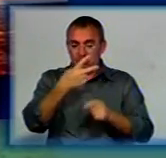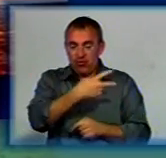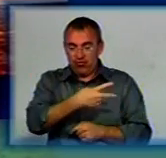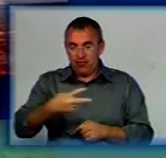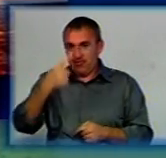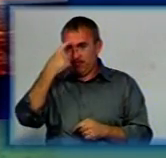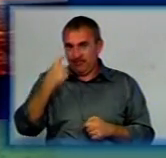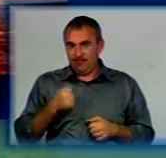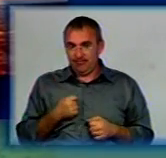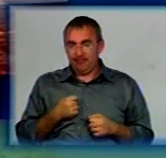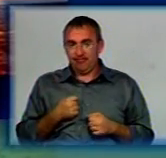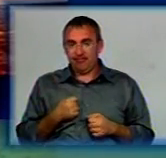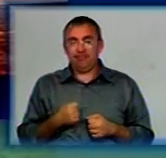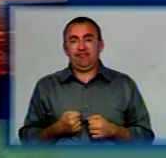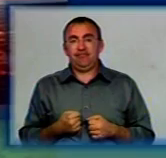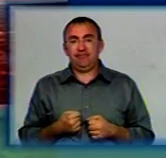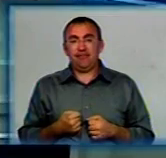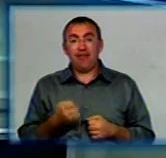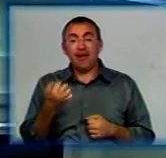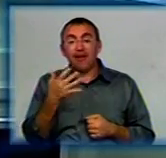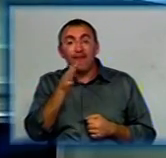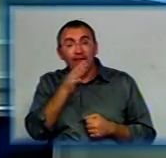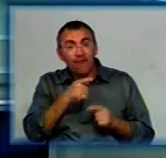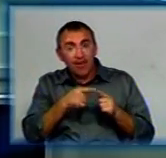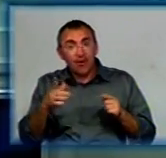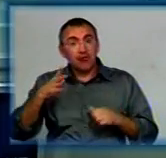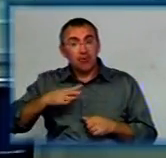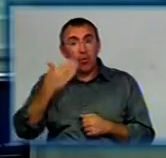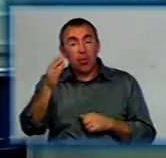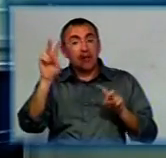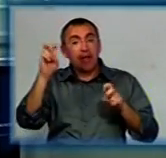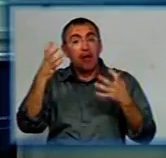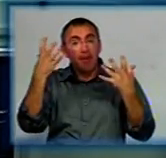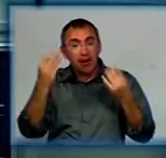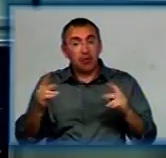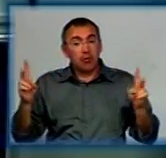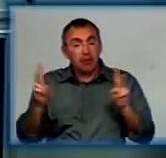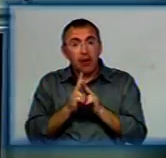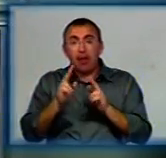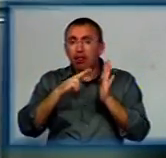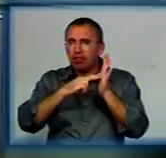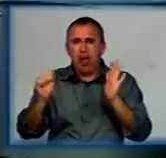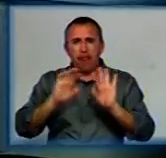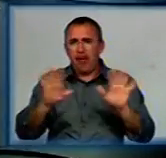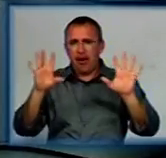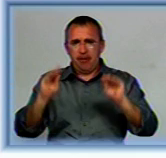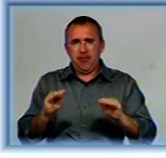.sobachka.ukr.net. А за кілька хвилин ми чекаємо вас у темі дня. Зустрінемося, не перемикайте.